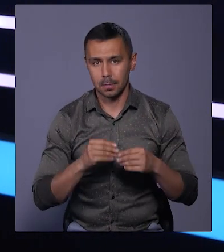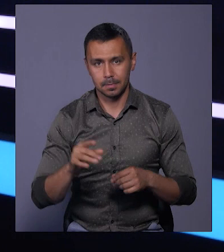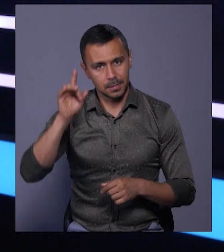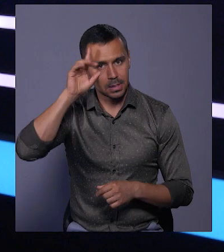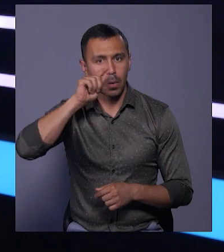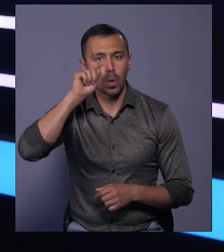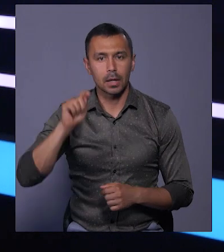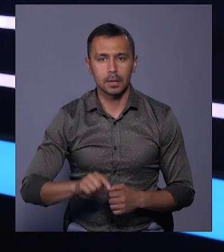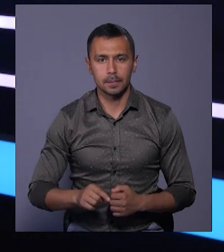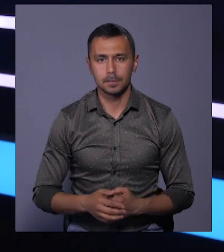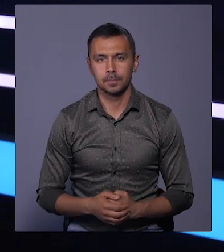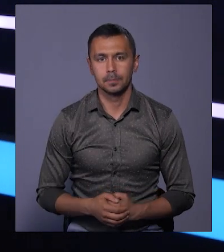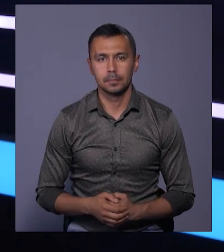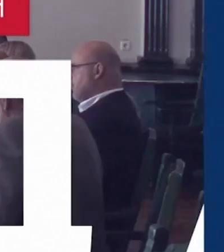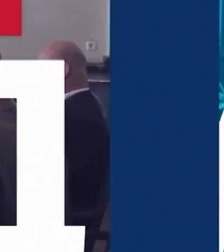Слава Україні!